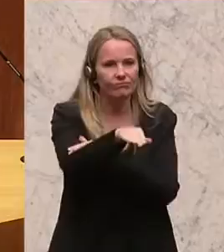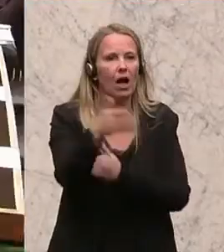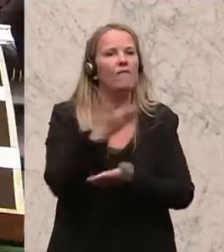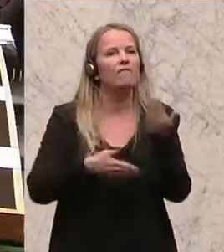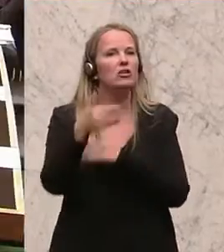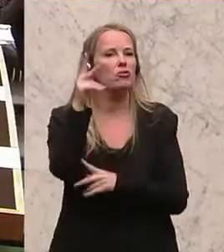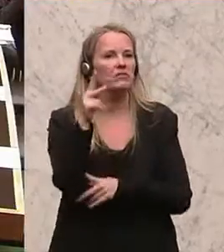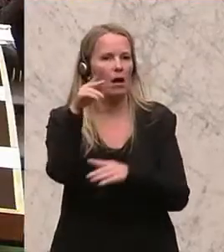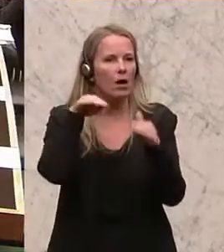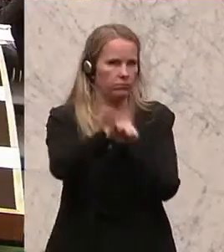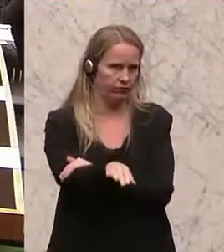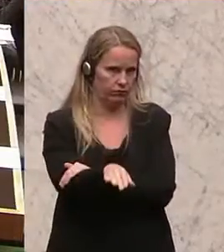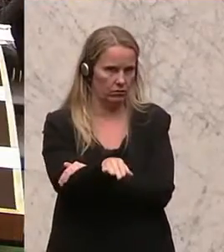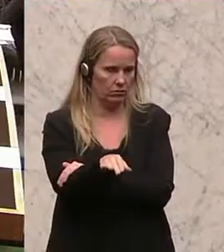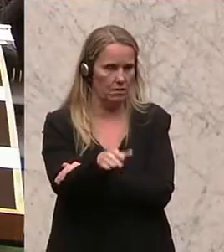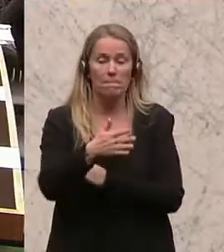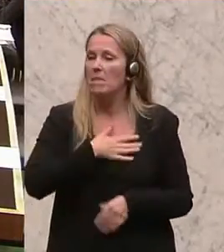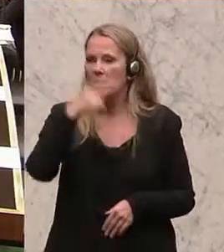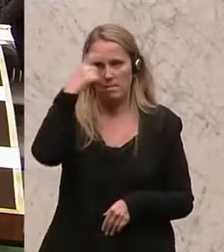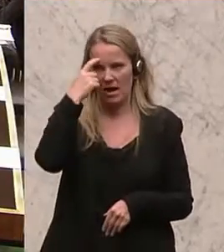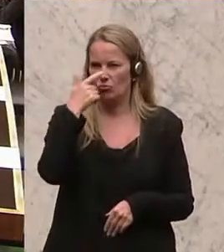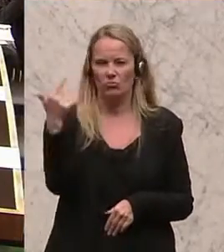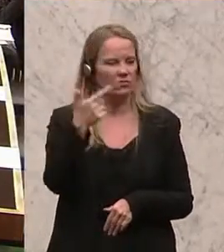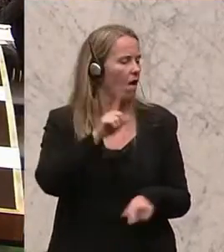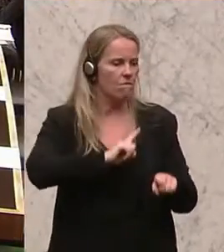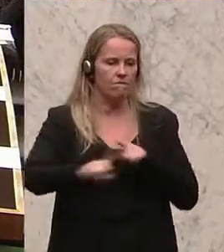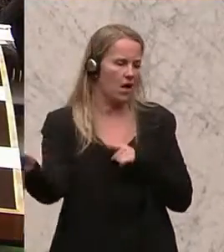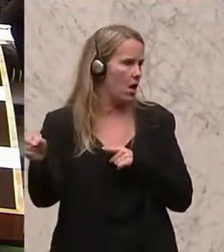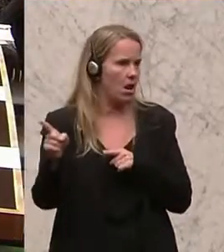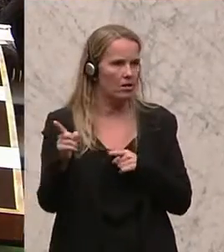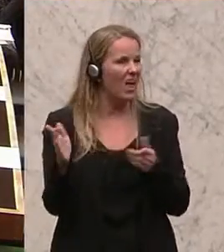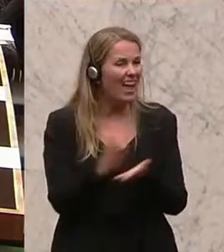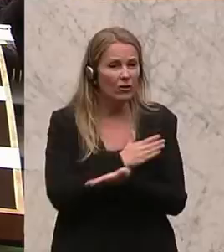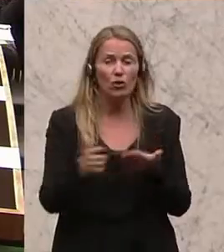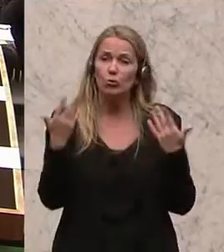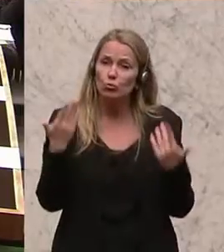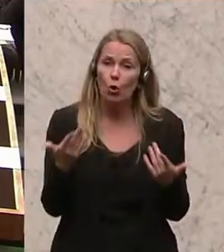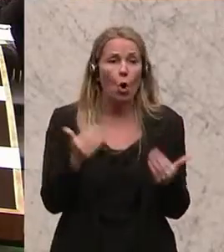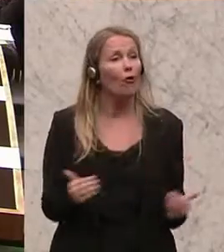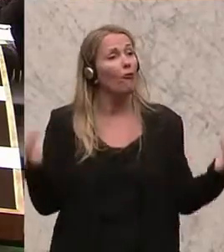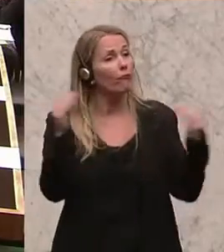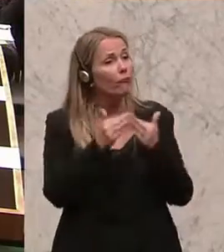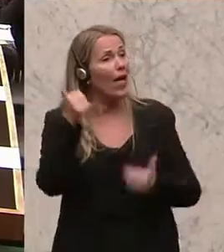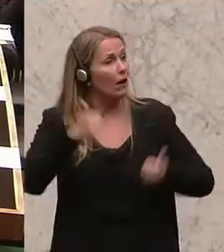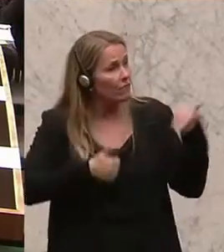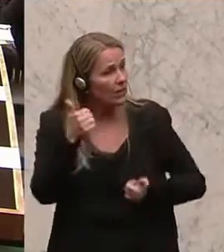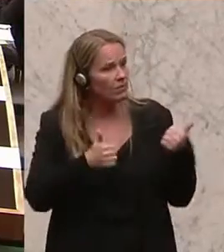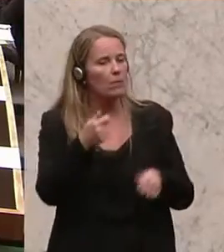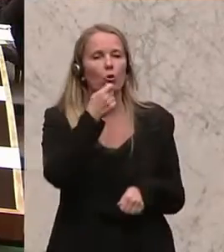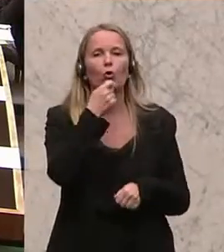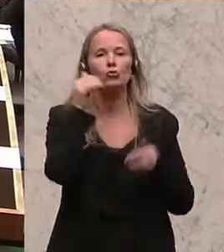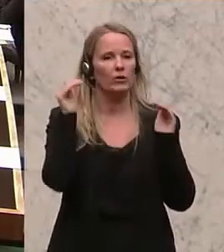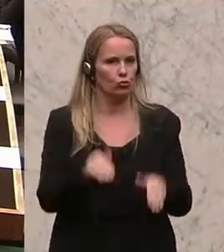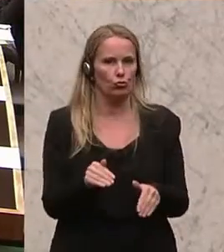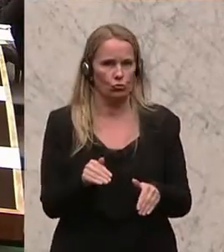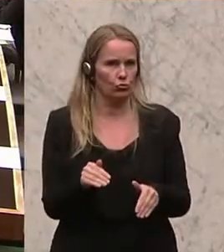Wirtschaftskammer verlassen. Meiner Meinung nach zwei komplette Fehlentscheidungen. Weil ein fairer Wettbewerb und ein fairer Konsumentenschutz